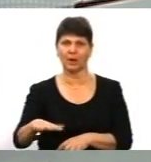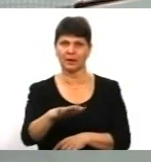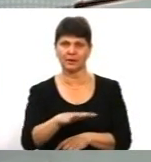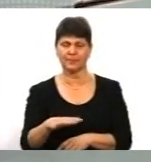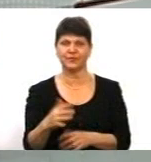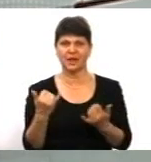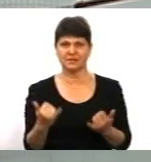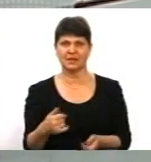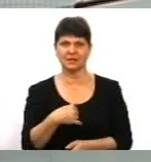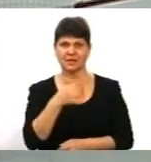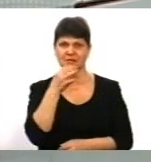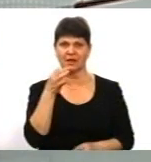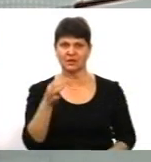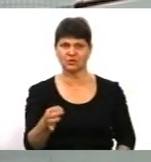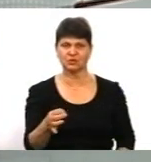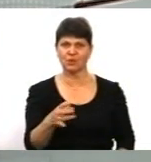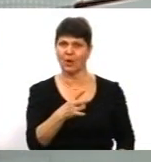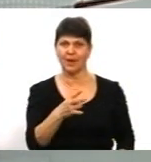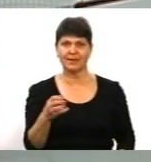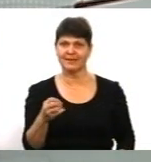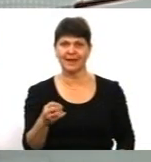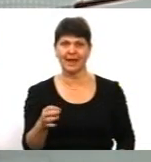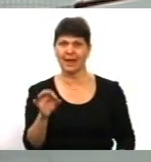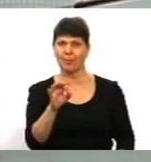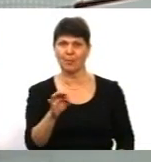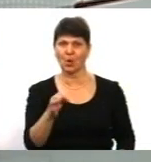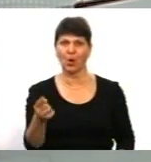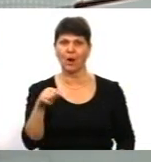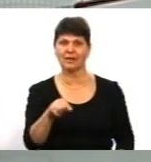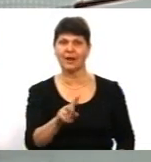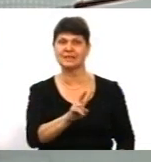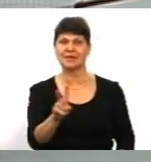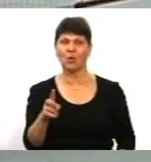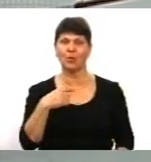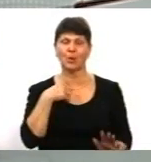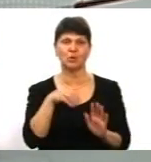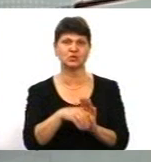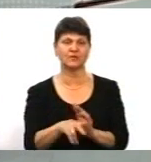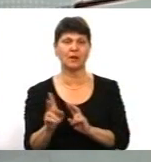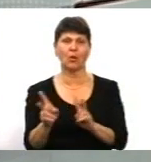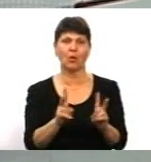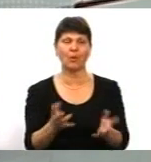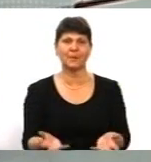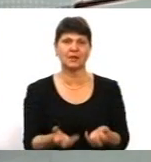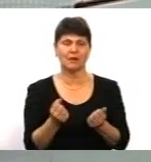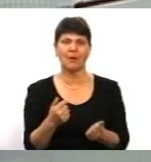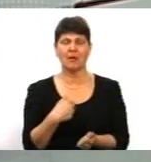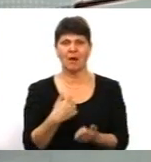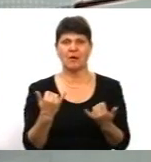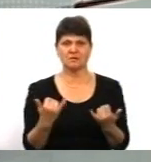кажу не про те, за кого проголосували, кого підтримали. Я зараз